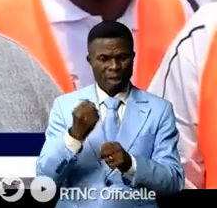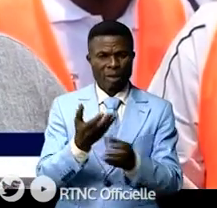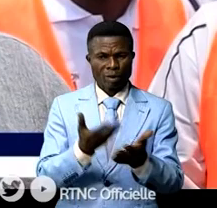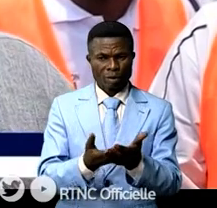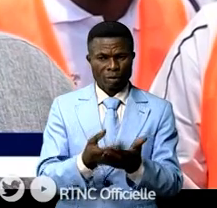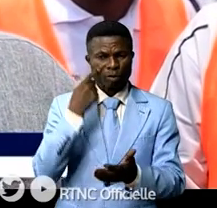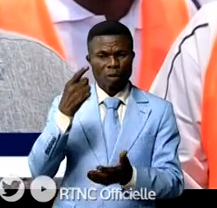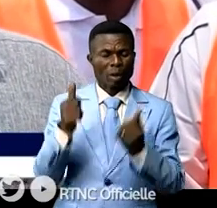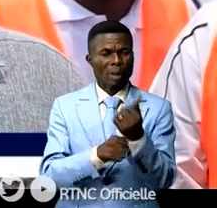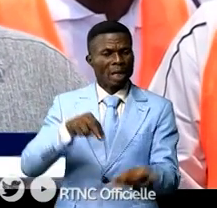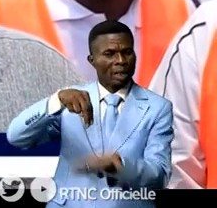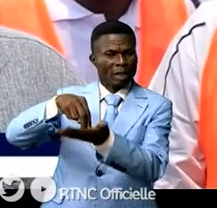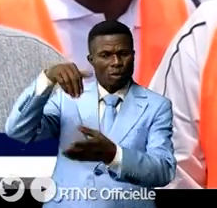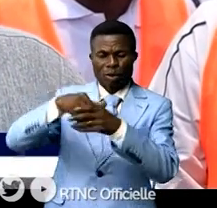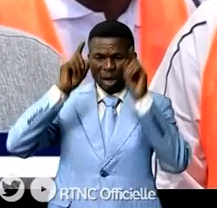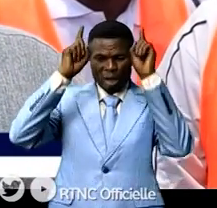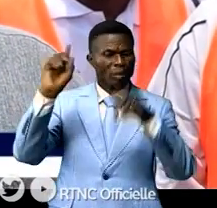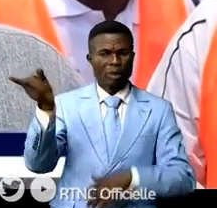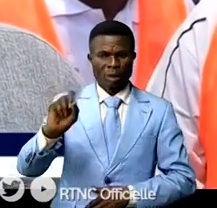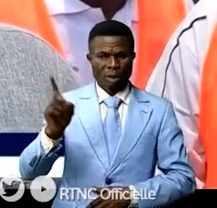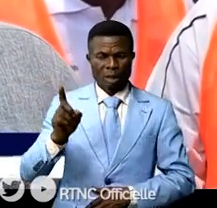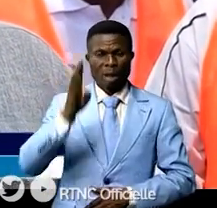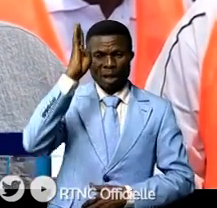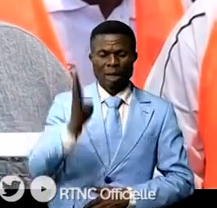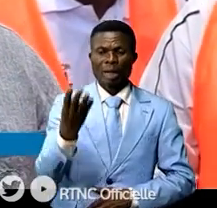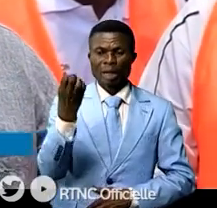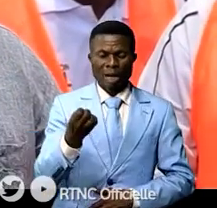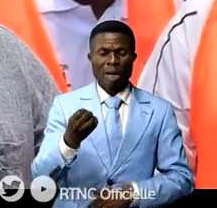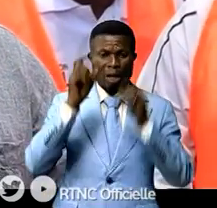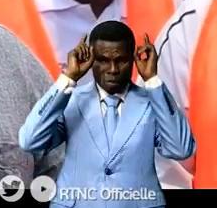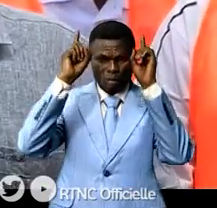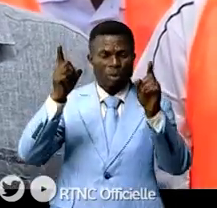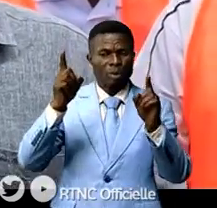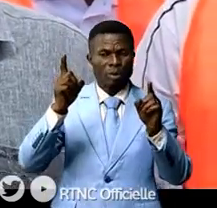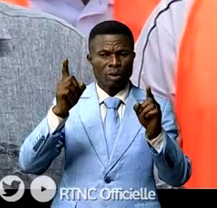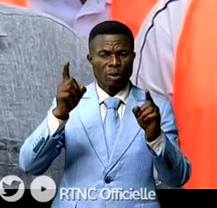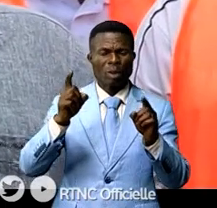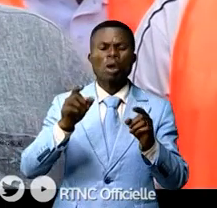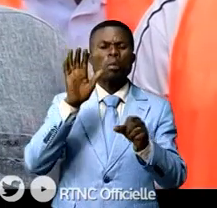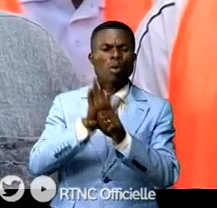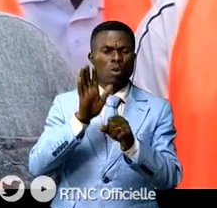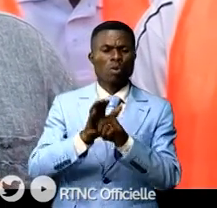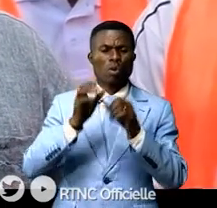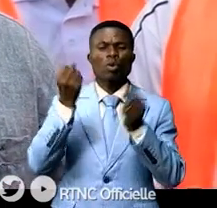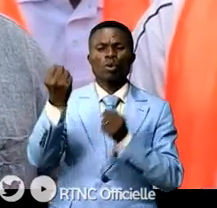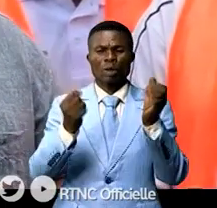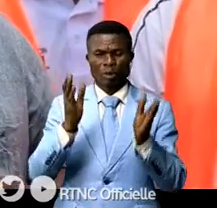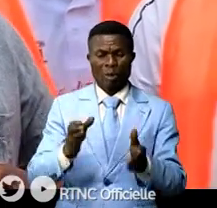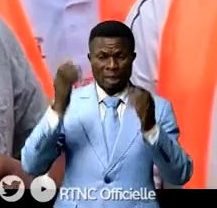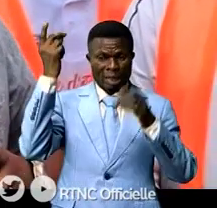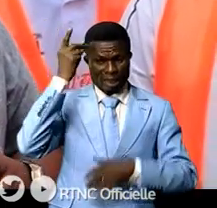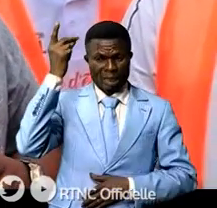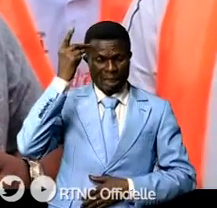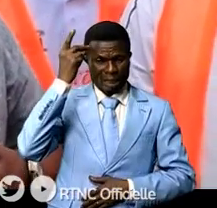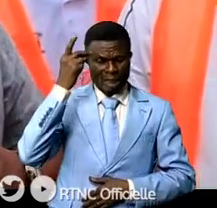ne peut pas voir les gens debout dans le bus parce que 440 bus, c'est un grand lot pour Kinshasa